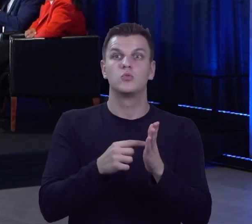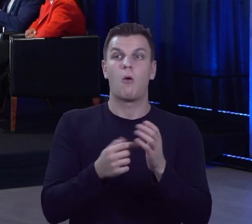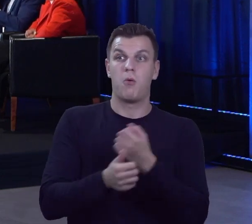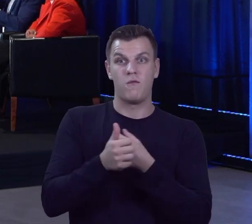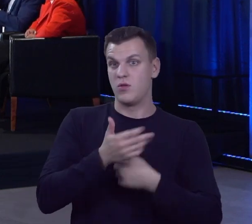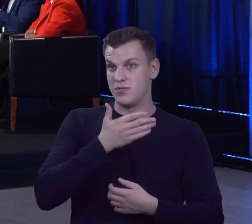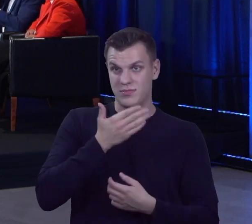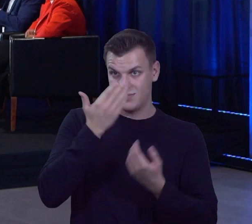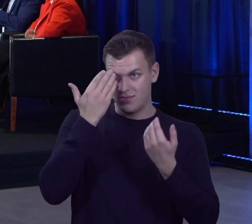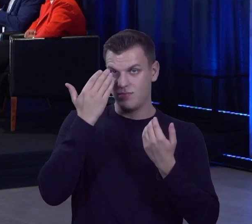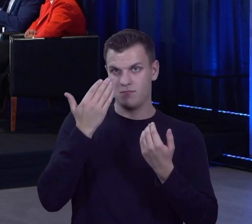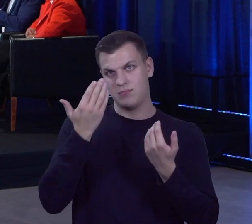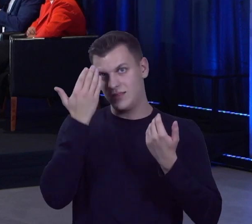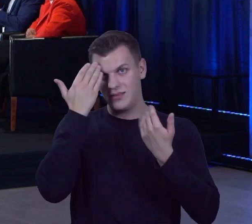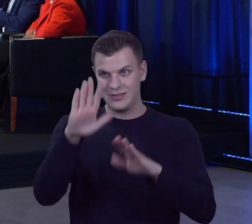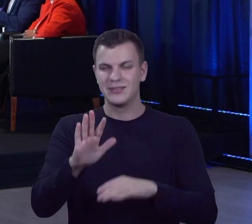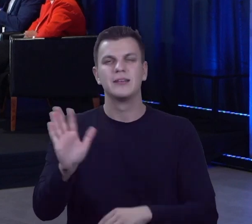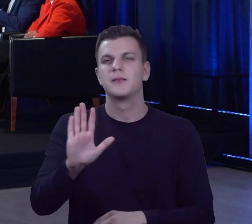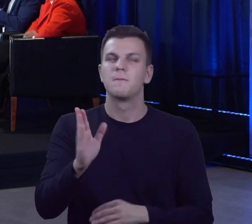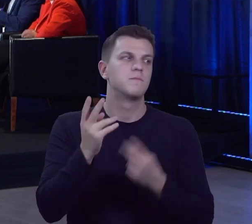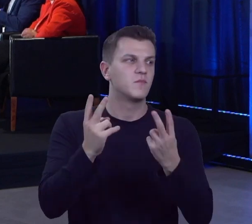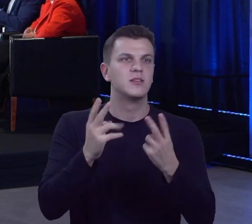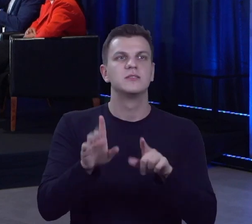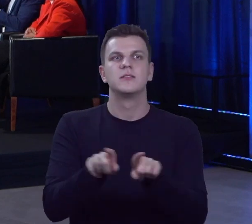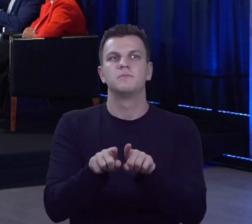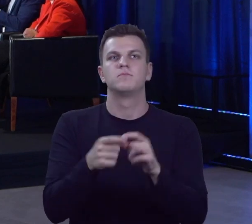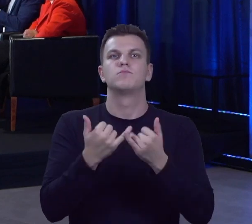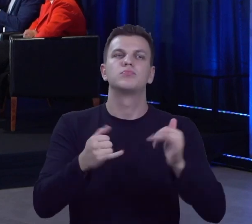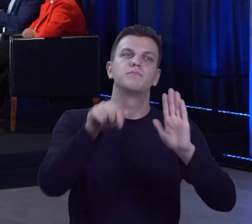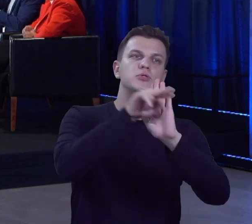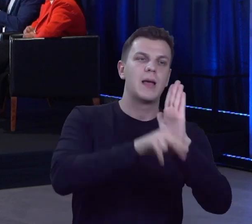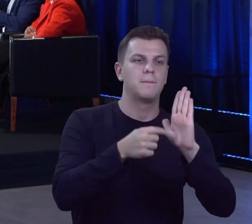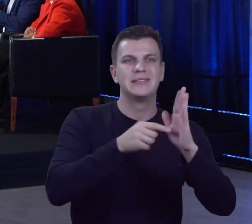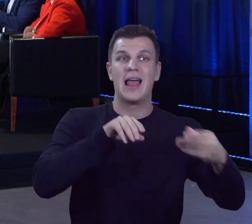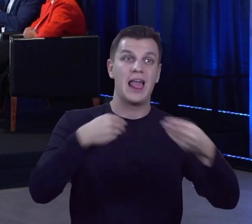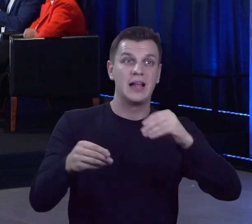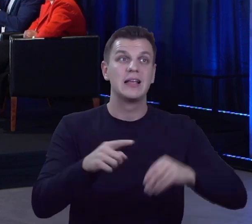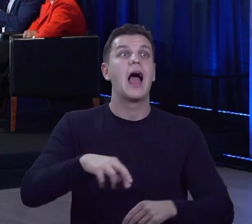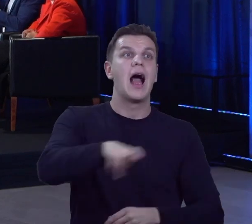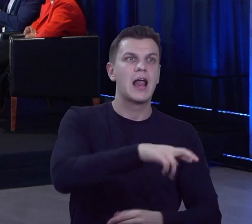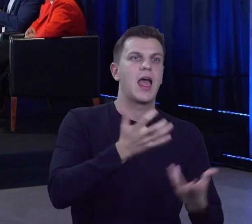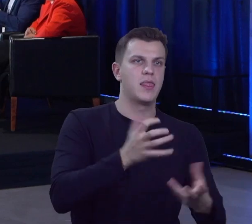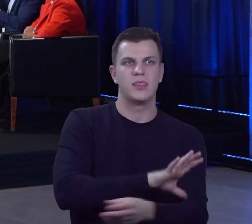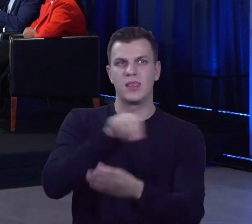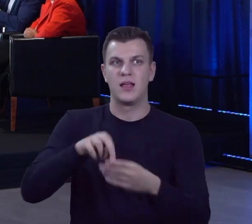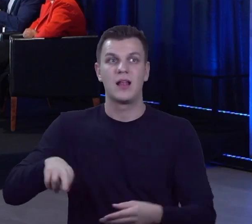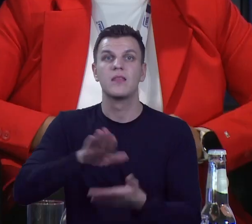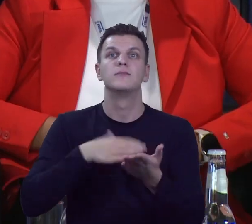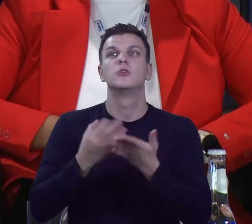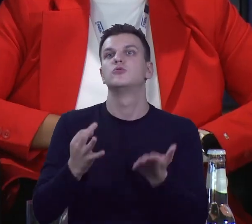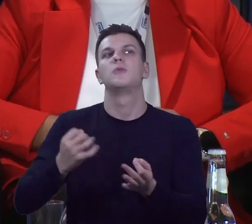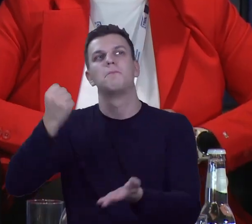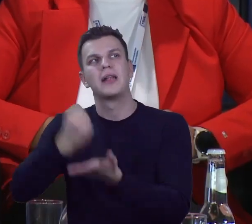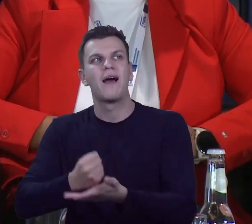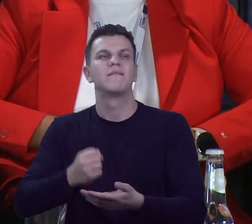Ważną sprawą jest to, żeby tak uelastycznić różnego rodzaju przepisy, żeby radni chcieli kandydować do rady. Bo dzisiaj prawnik, nauczyciel, lekarz nie